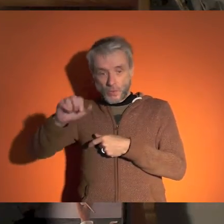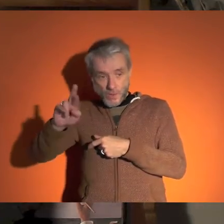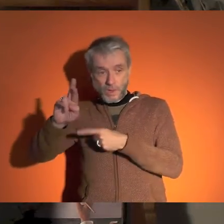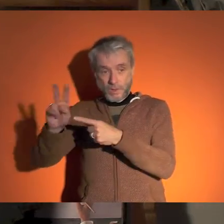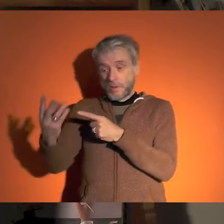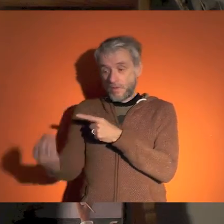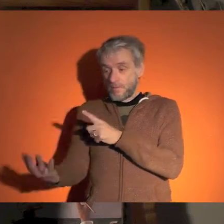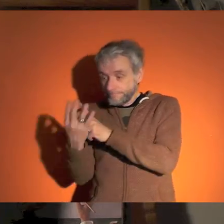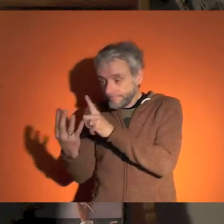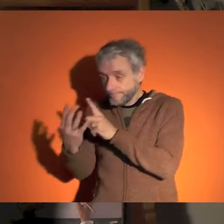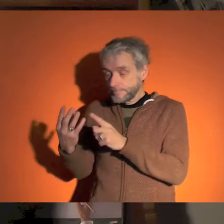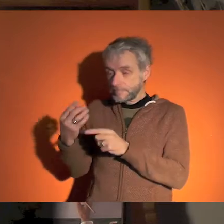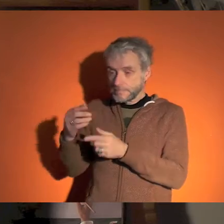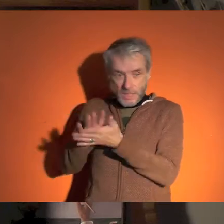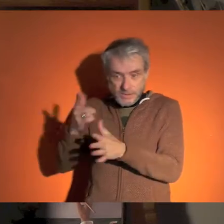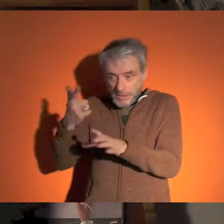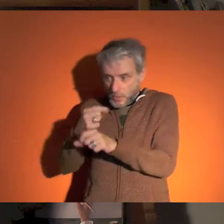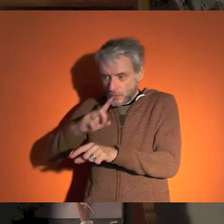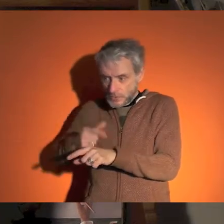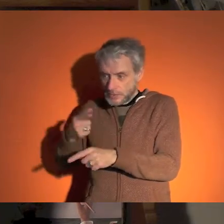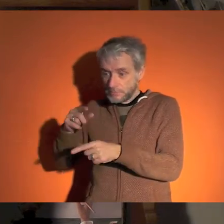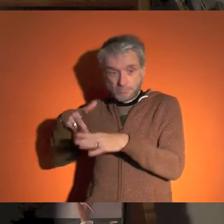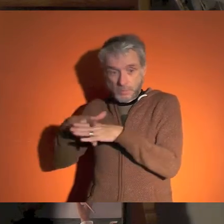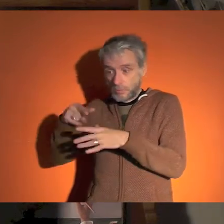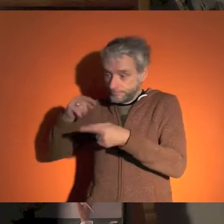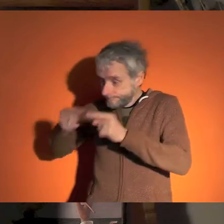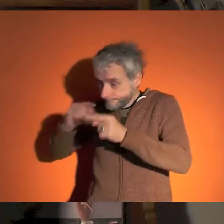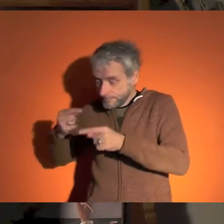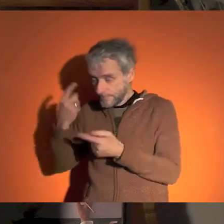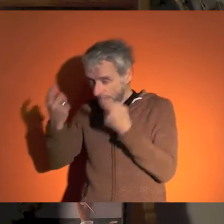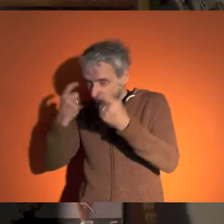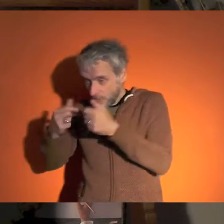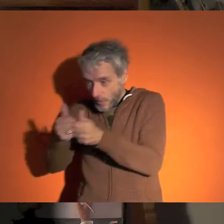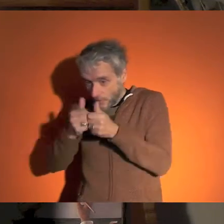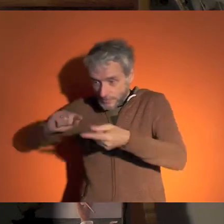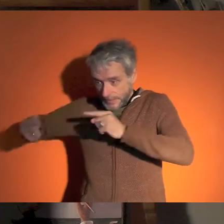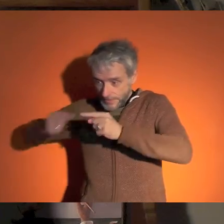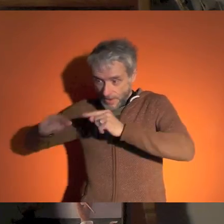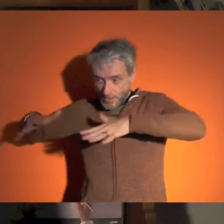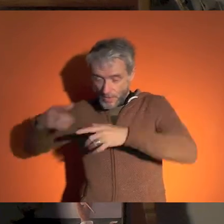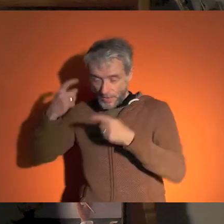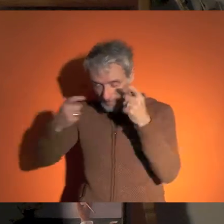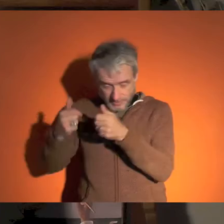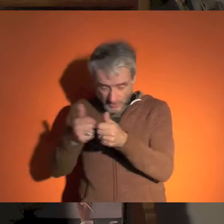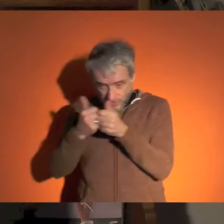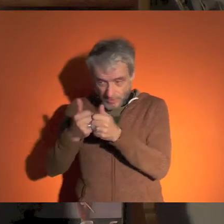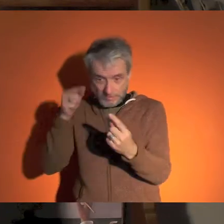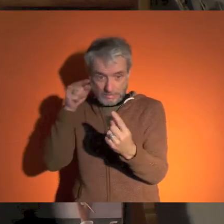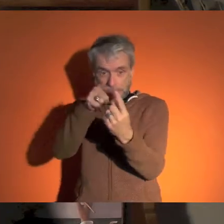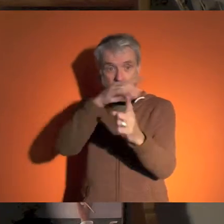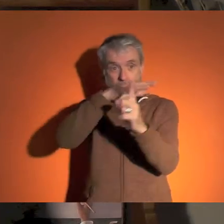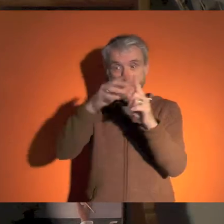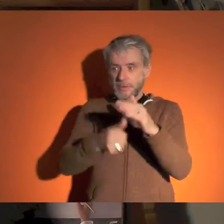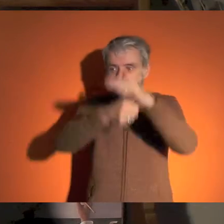Lenoir, qui a travaillé avec beaucoup d'enfants, des enfants dès 7 ans, pour dire au fond comment posons-nous des débats